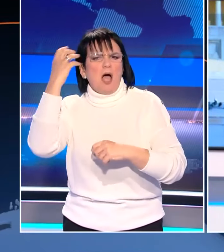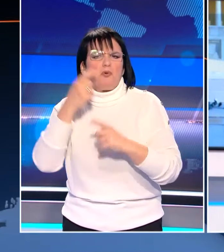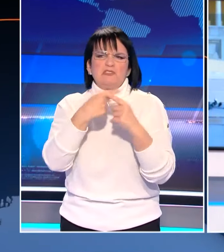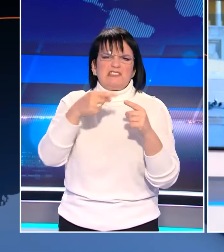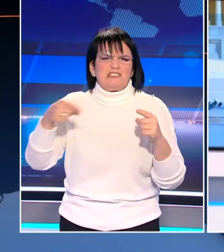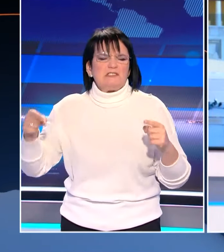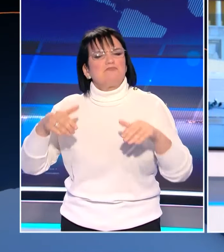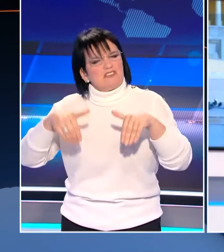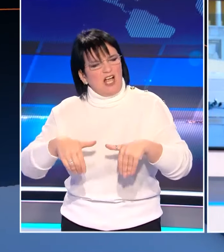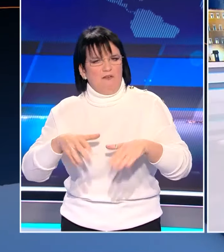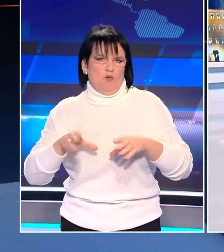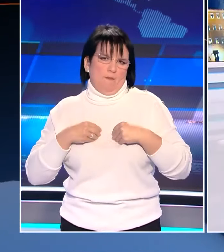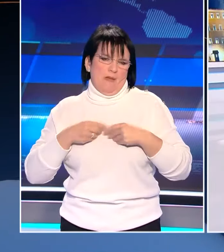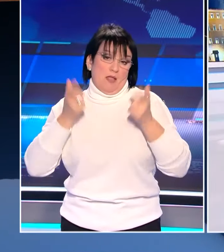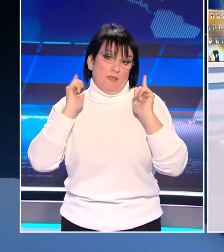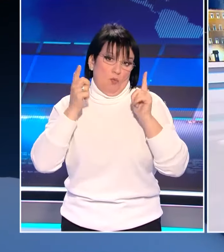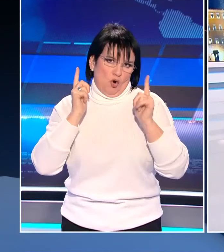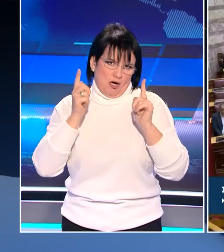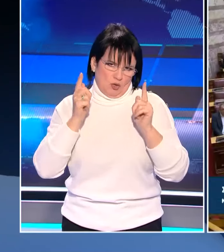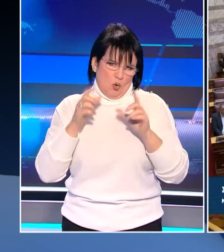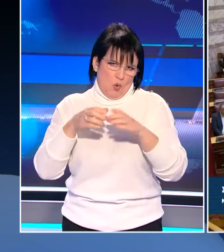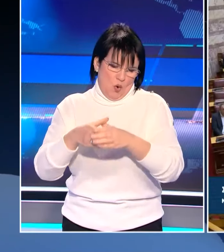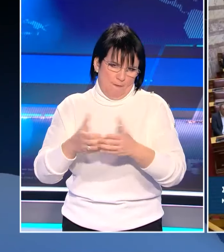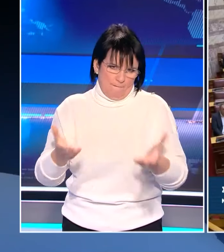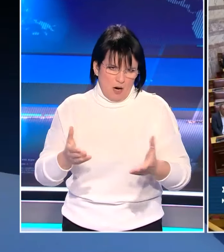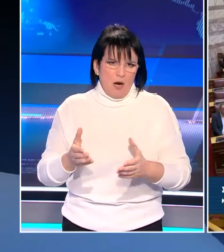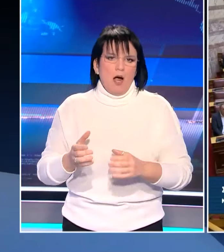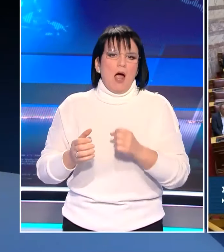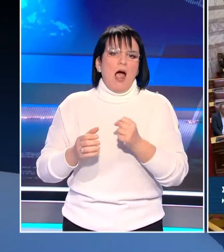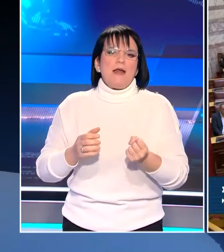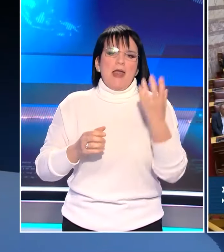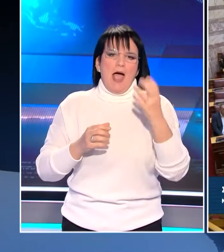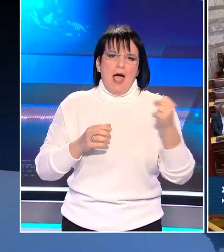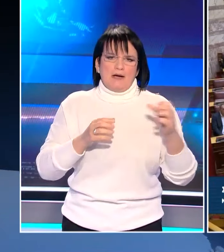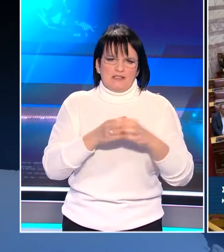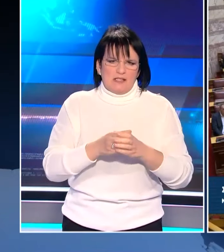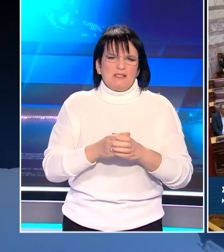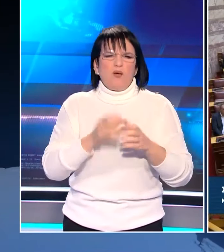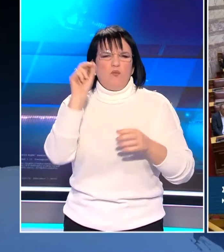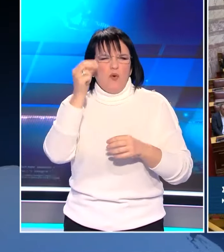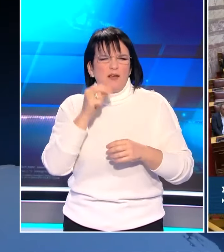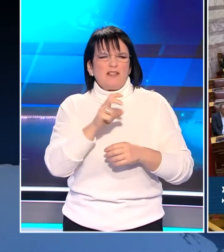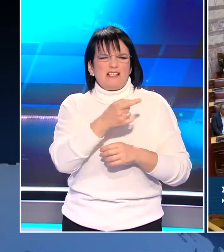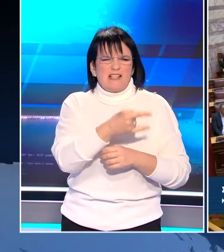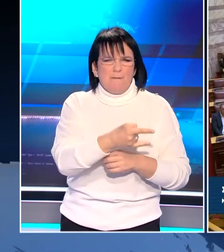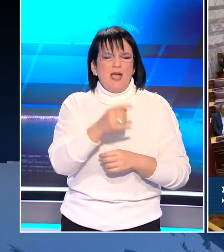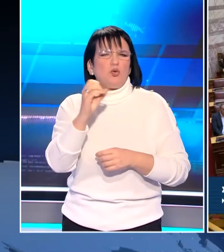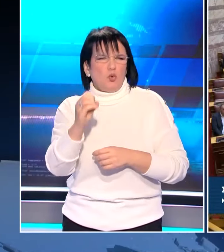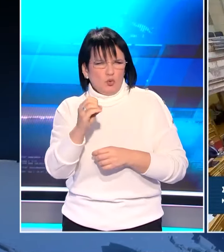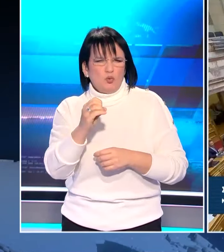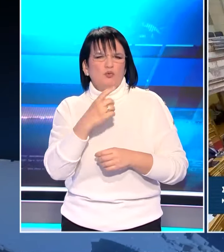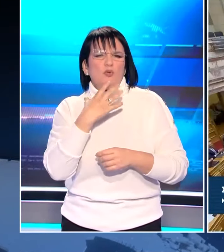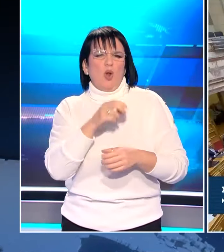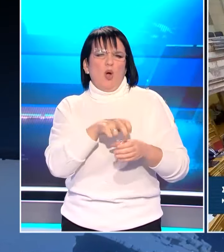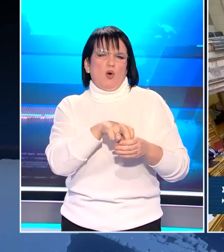όλες σεβαστές στο πλαίσιο νέας δημοκρατικού κόμματος. Από τη Νέα Αριστερά πήγαν οι μειονοτικοί βουλευτές Χουσέιν Ζεϊμπέκ και Φερχάτος Γκιουρ.